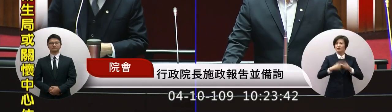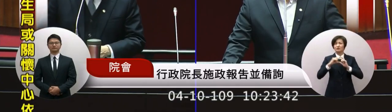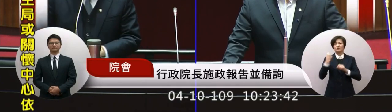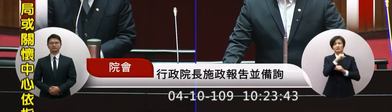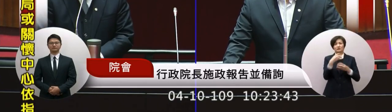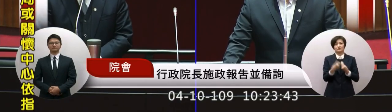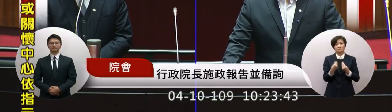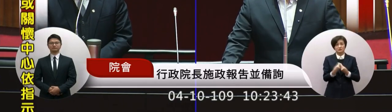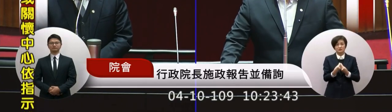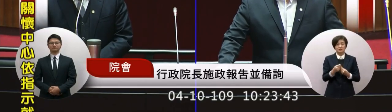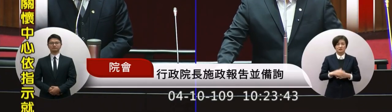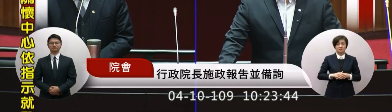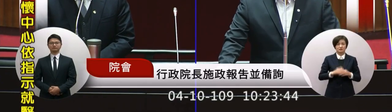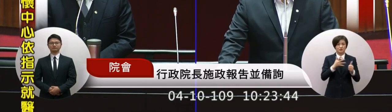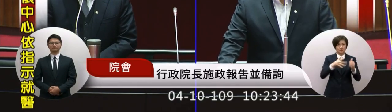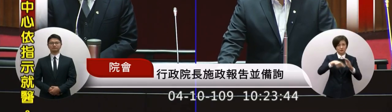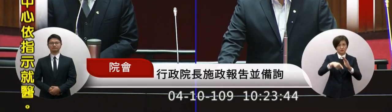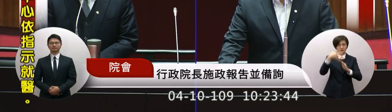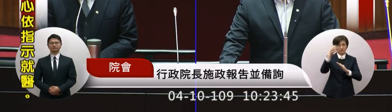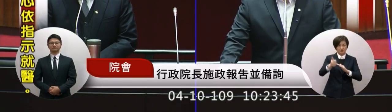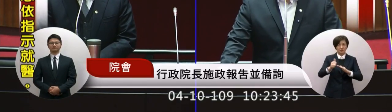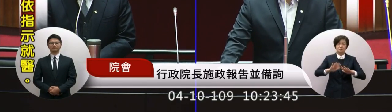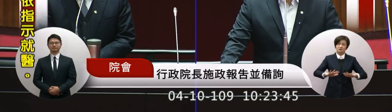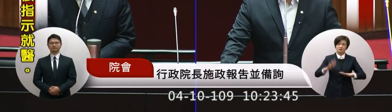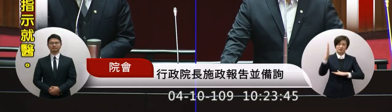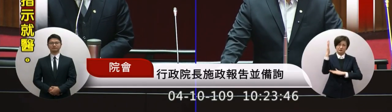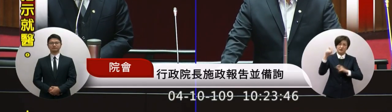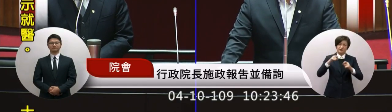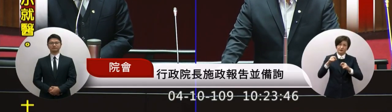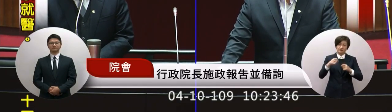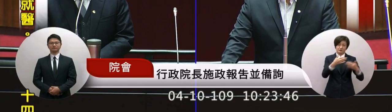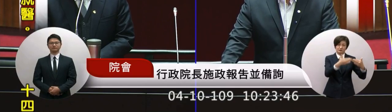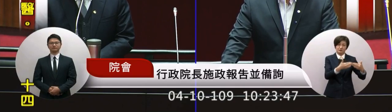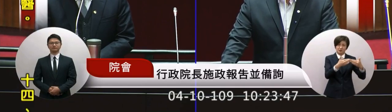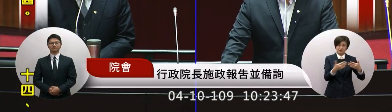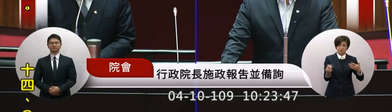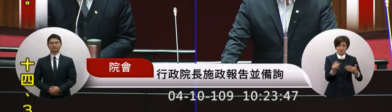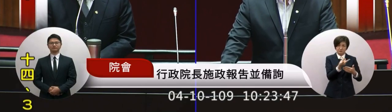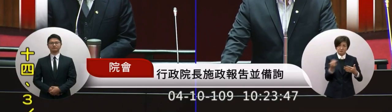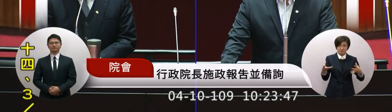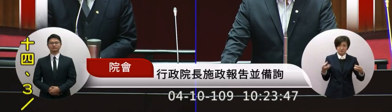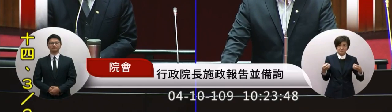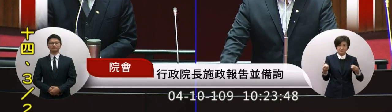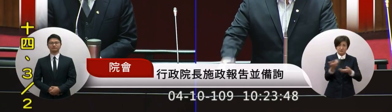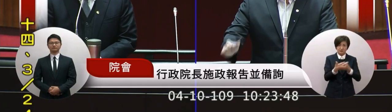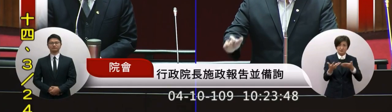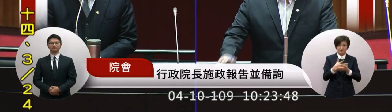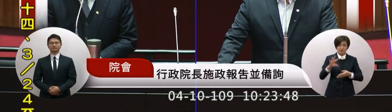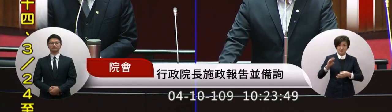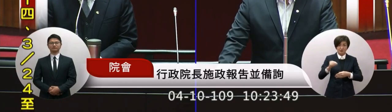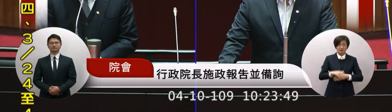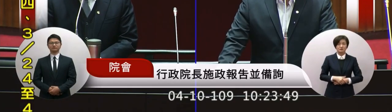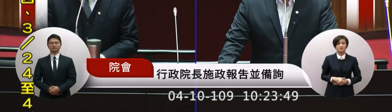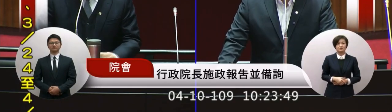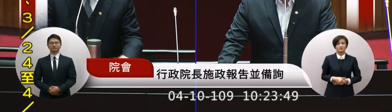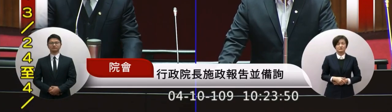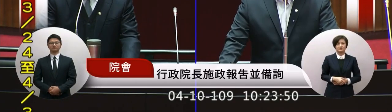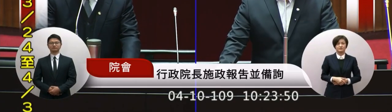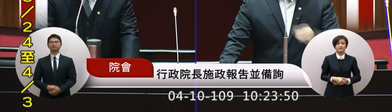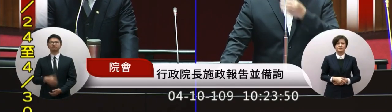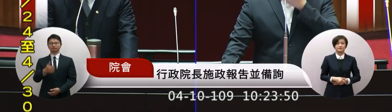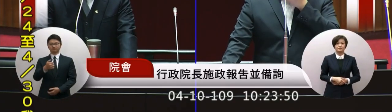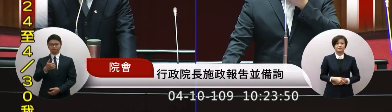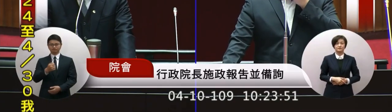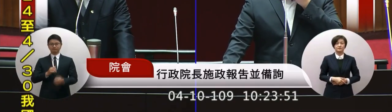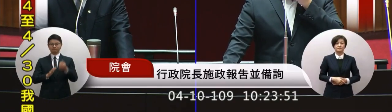問院長我們現在政府到底跟陸方有沒有在積極做一個協商請院長謝謝